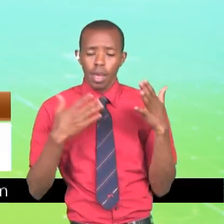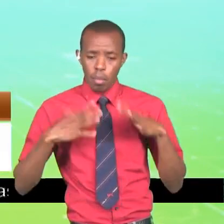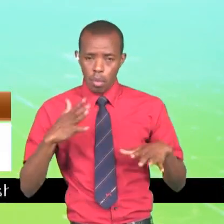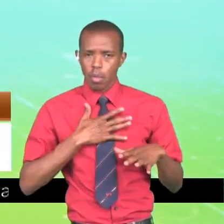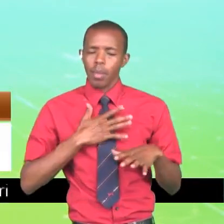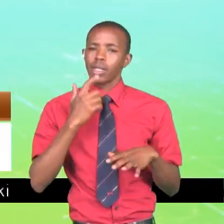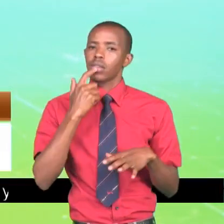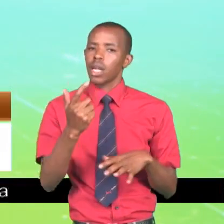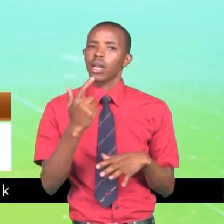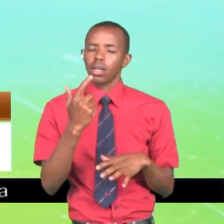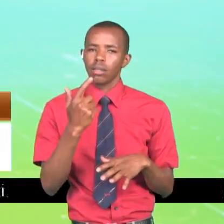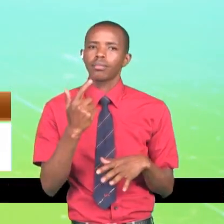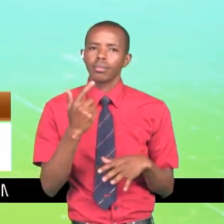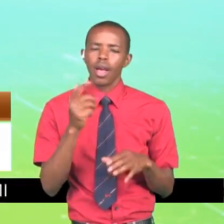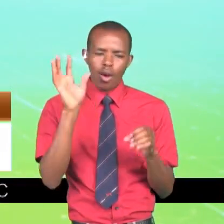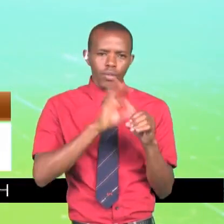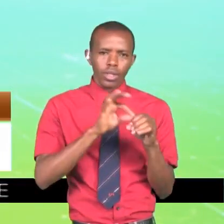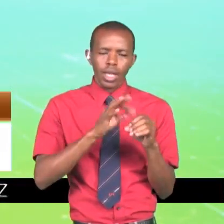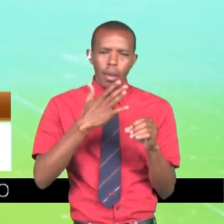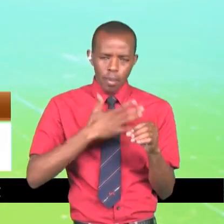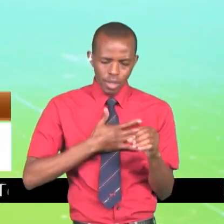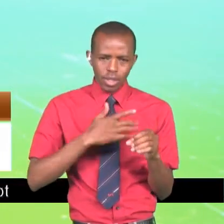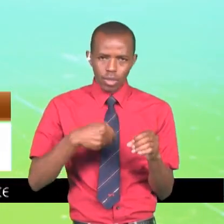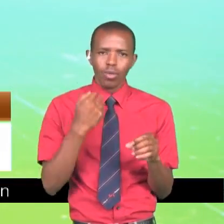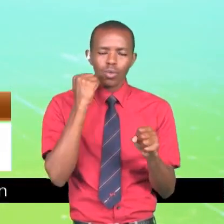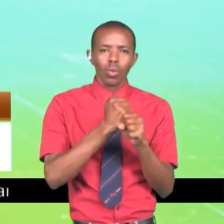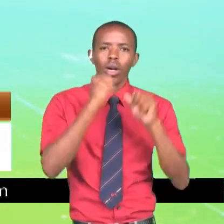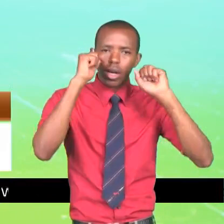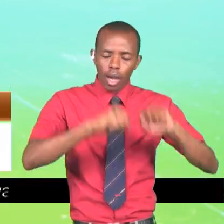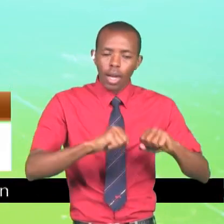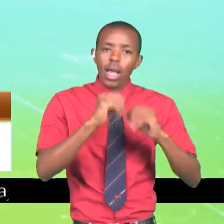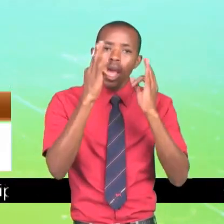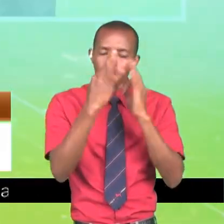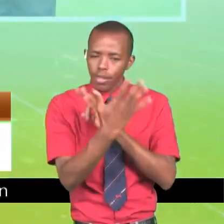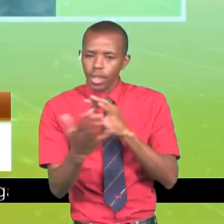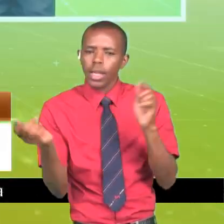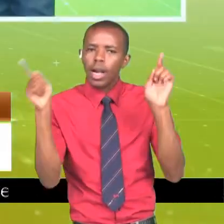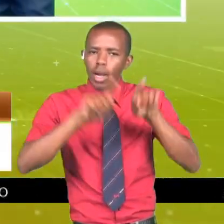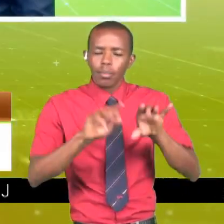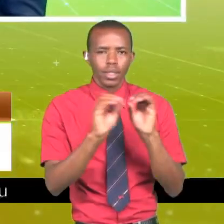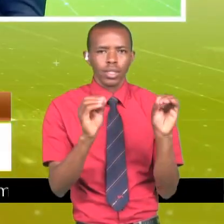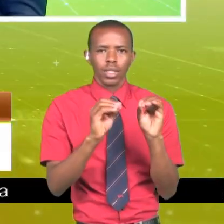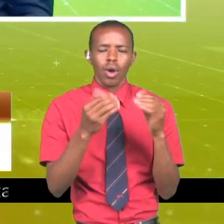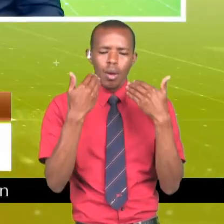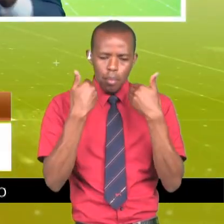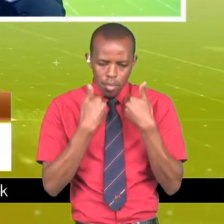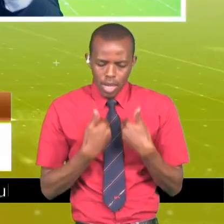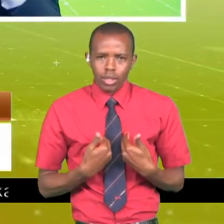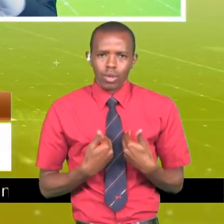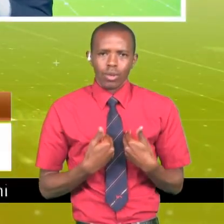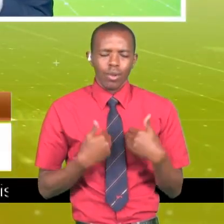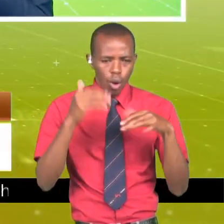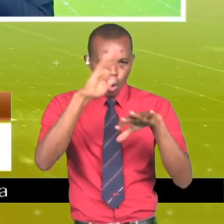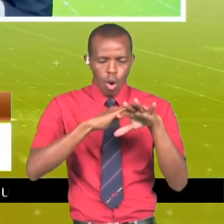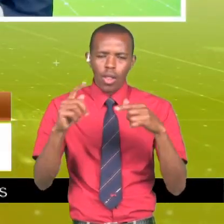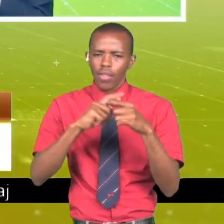wangu waegembe. Walilichagua hili niweze kuafanyia kazi. Na kama kuna jambu ambayo alinja fanyika, mimi wani ita